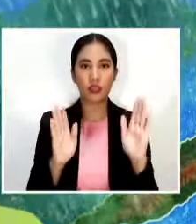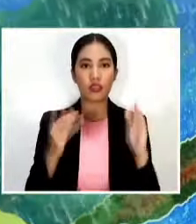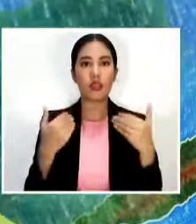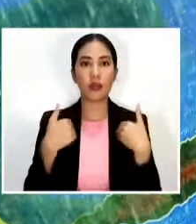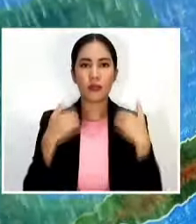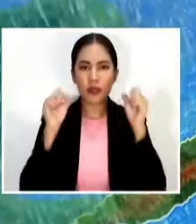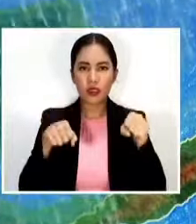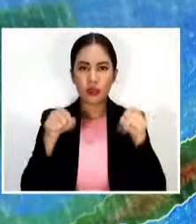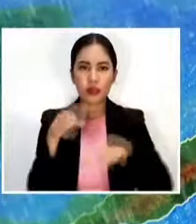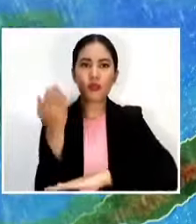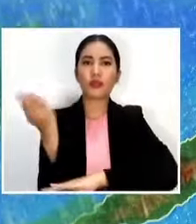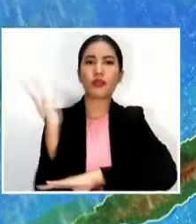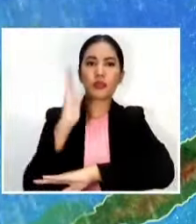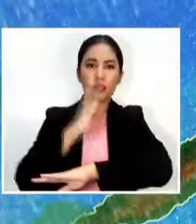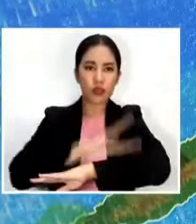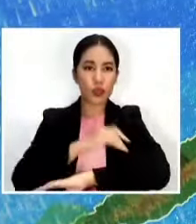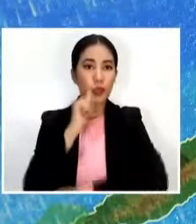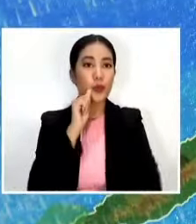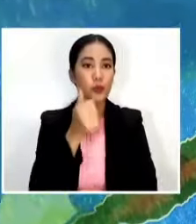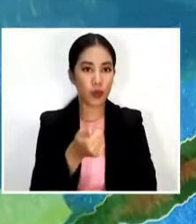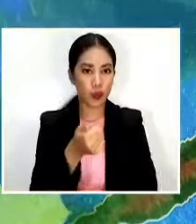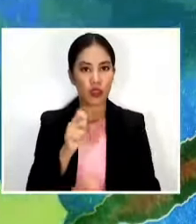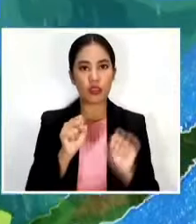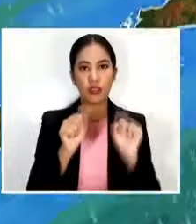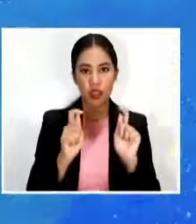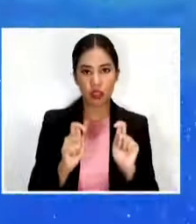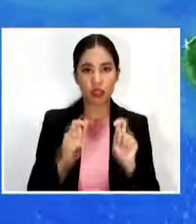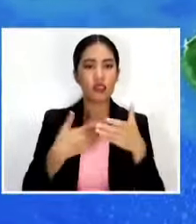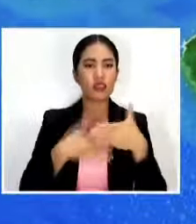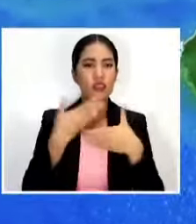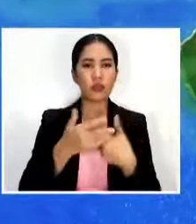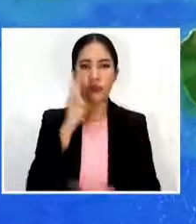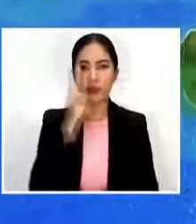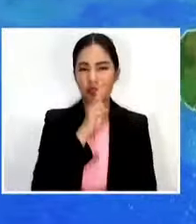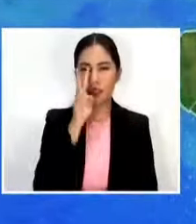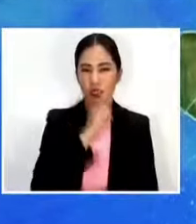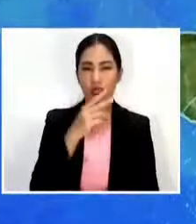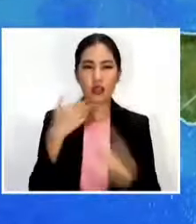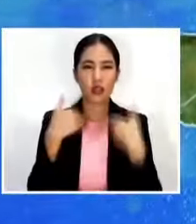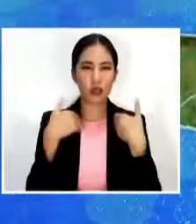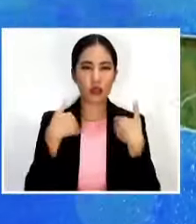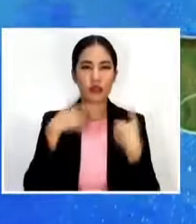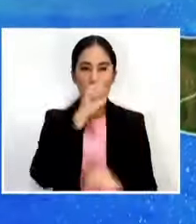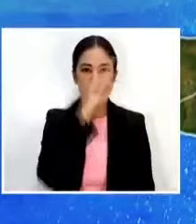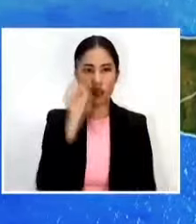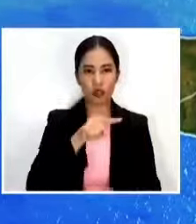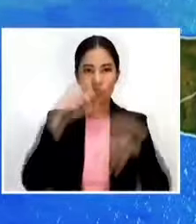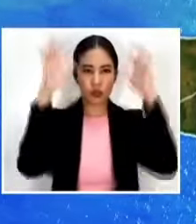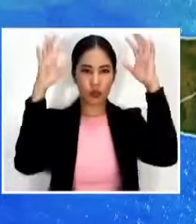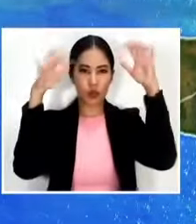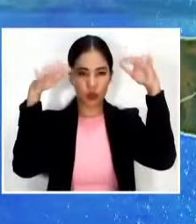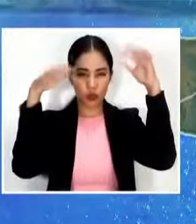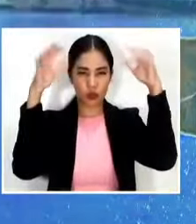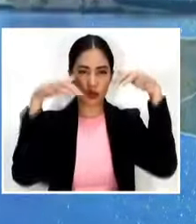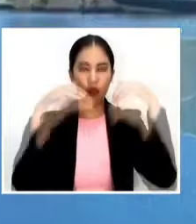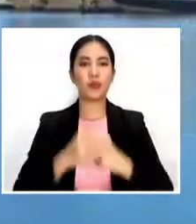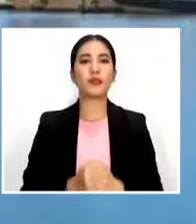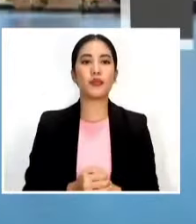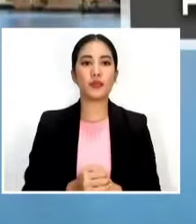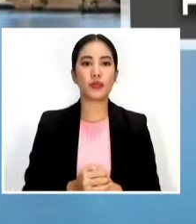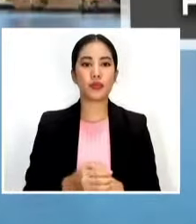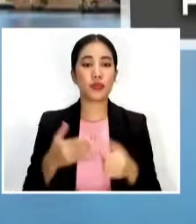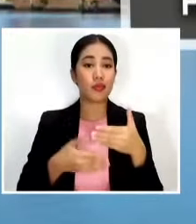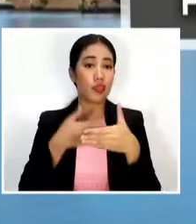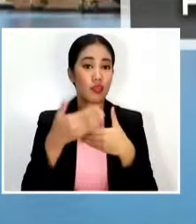ulan sa Palawan bukas Sa Visayas naman matas din ang chance ng thunderstorms bukas dahil sa Easterlies Dito naman sa Luzon